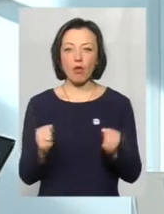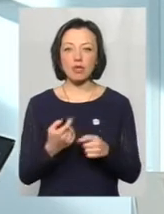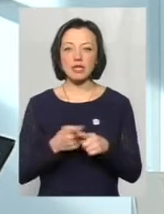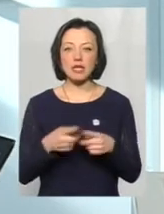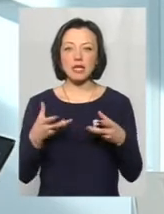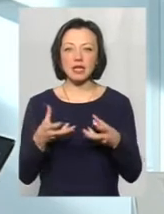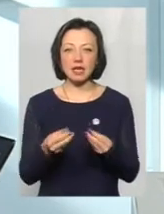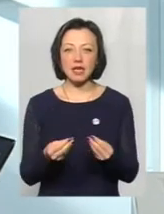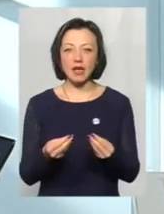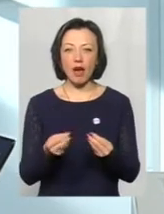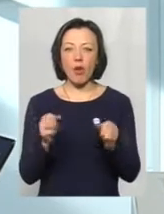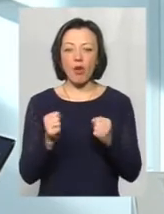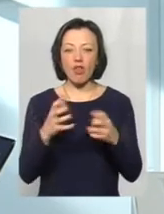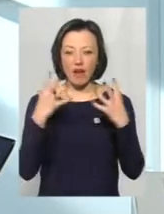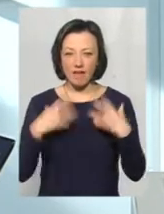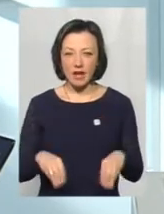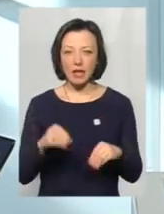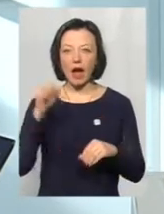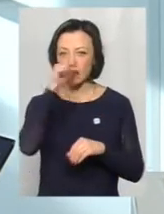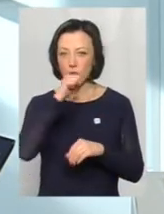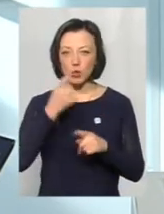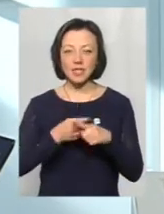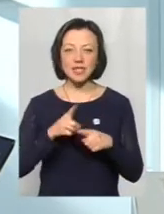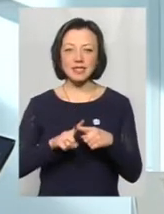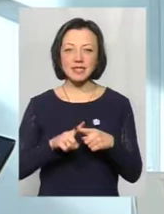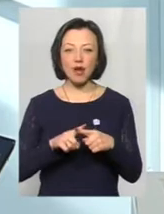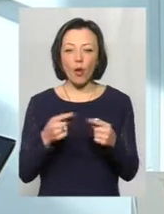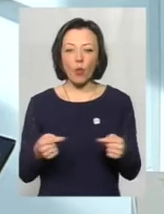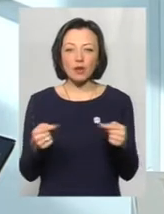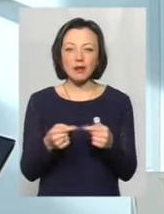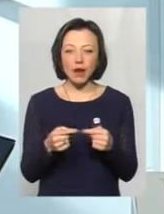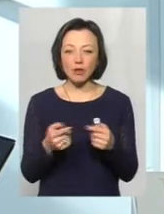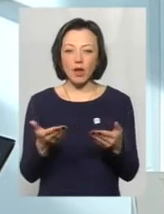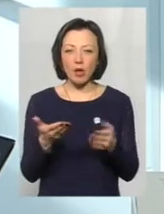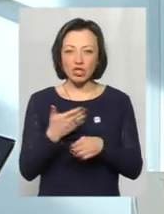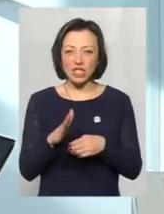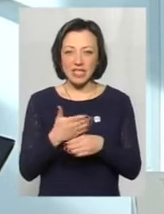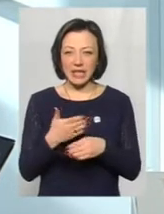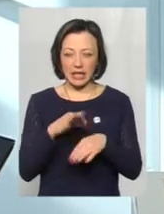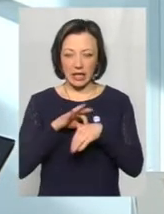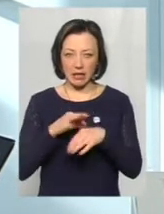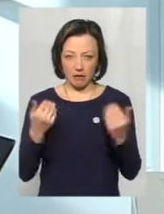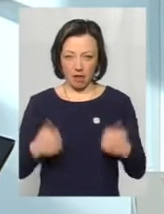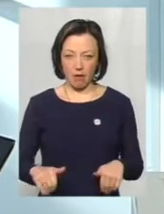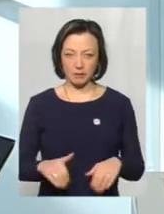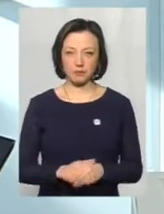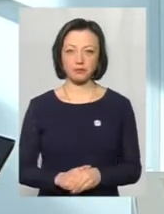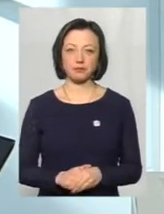холоду на весь організм, а відмороження – це конкретно якоїсь частини тіла.